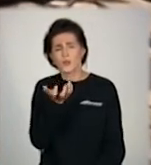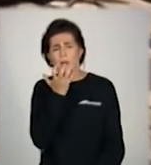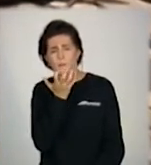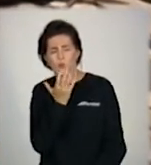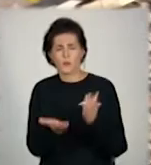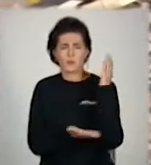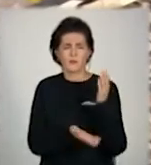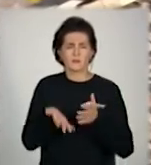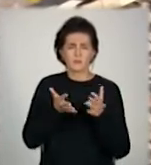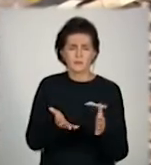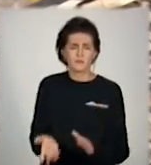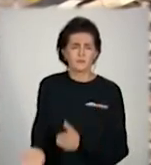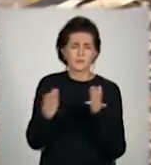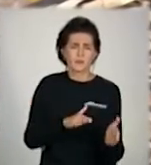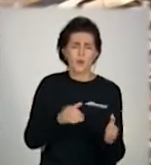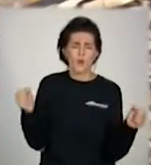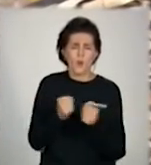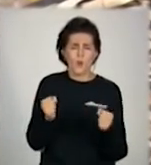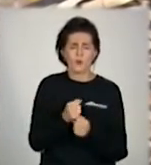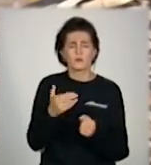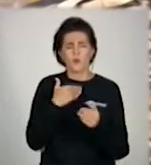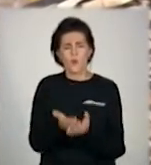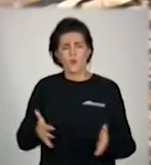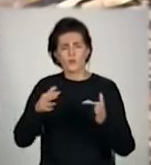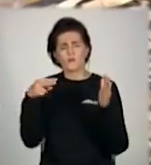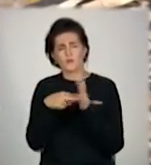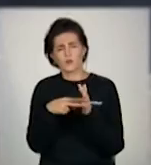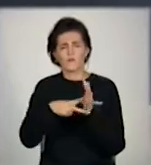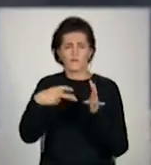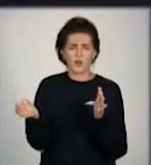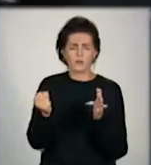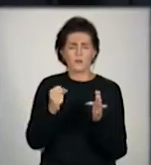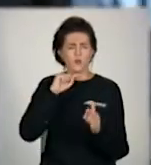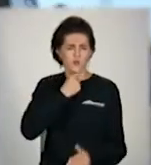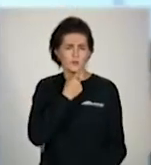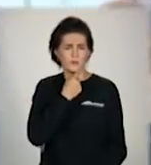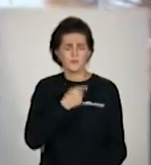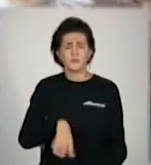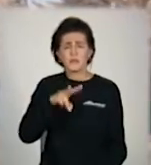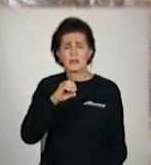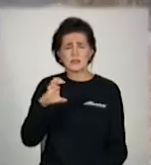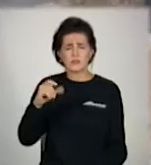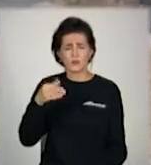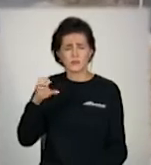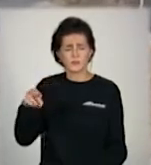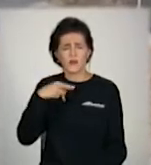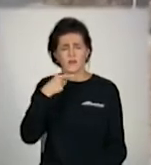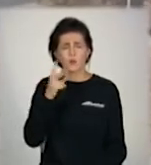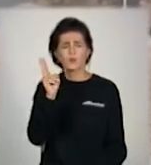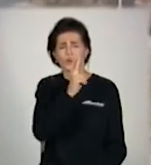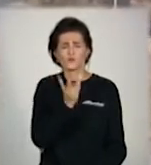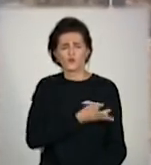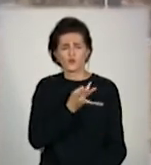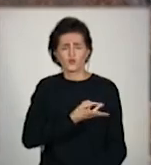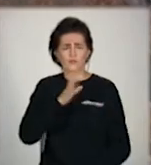дровами, як тільки холодно котел включаємо. І то так. То виключаємо, то включаємо. У лісгоспі розповідають, охочих купити дрова більше.